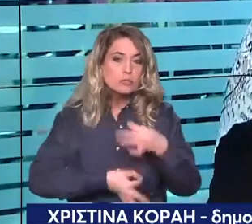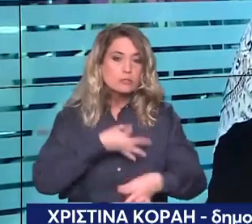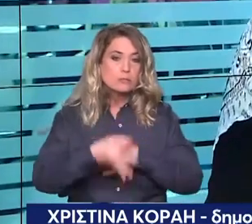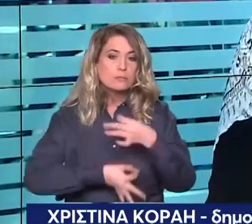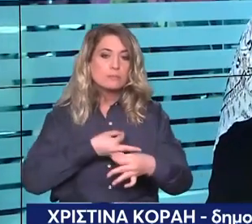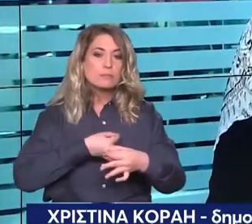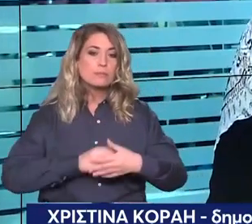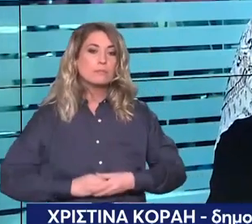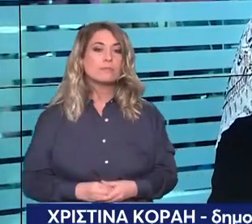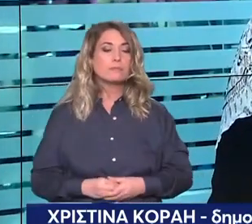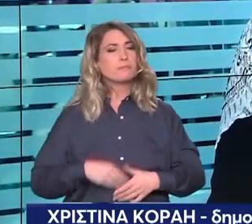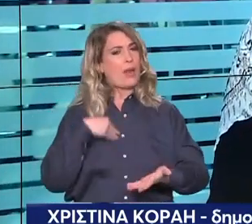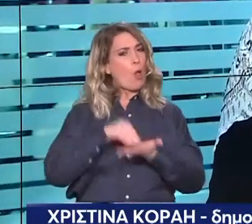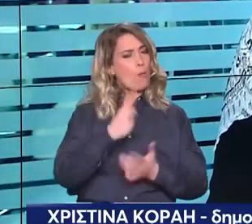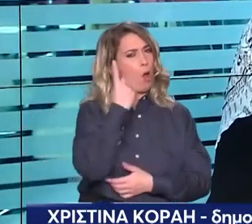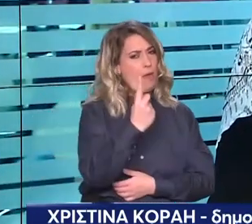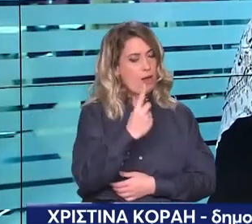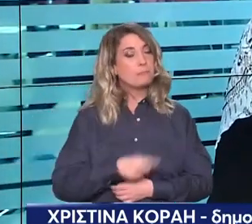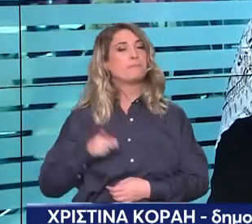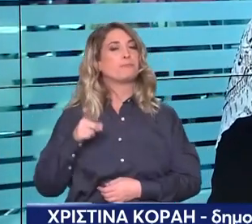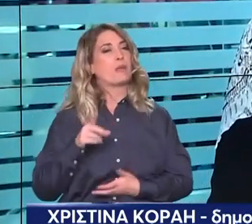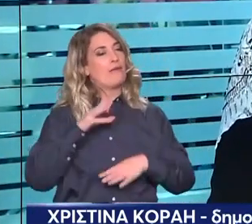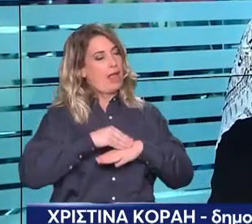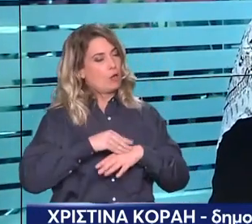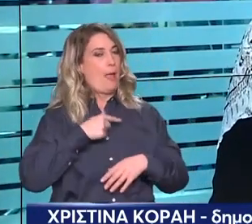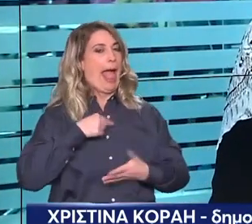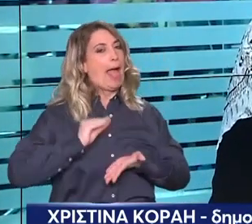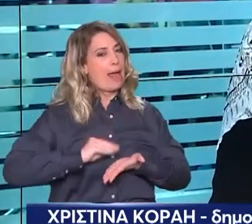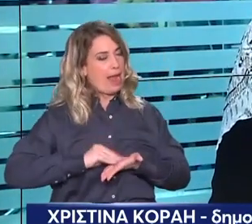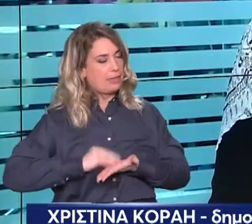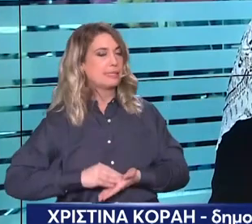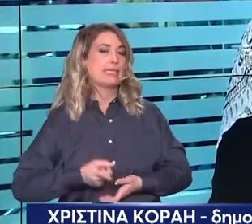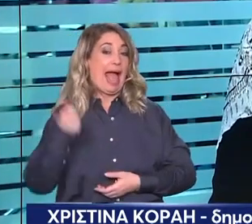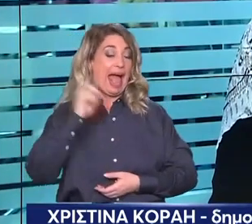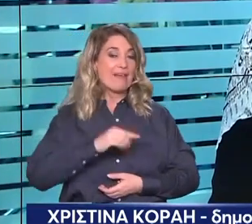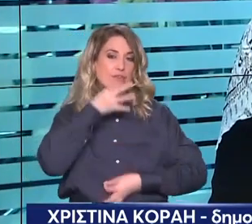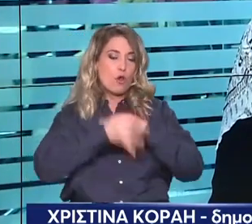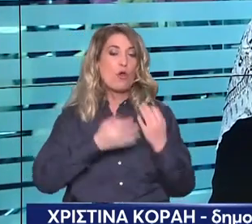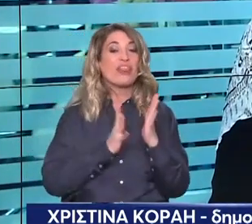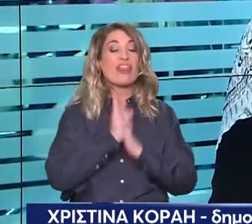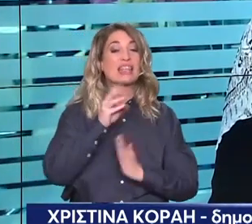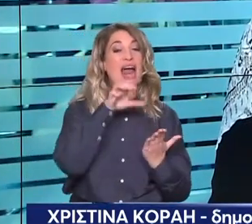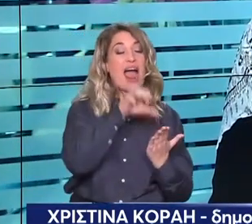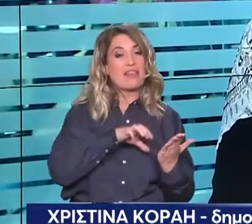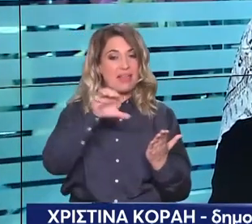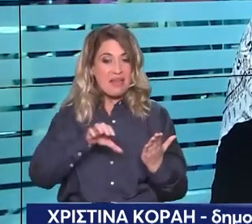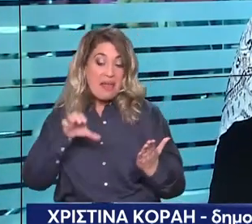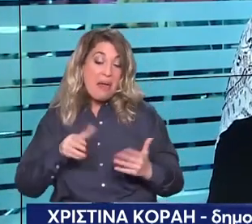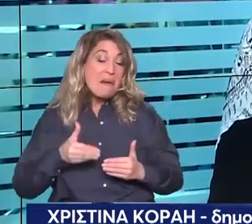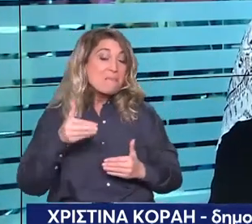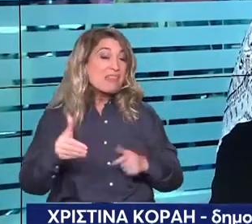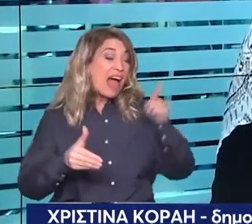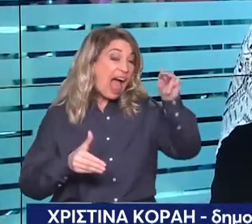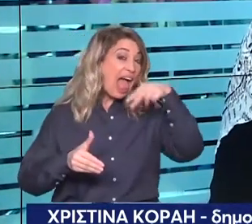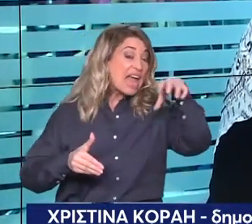και για τα 13 άρθρα αυτού του νομοσχεδίου. Το θέμα ανοίγει από αύριο. Θα περιμένουμε και την αντίδραση της Εκκλησίας που θα έρθει γρήγορα. Θα